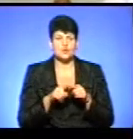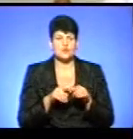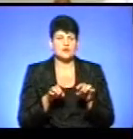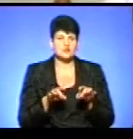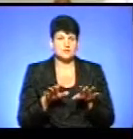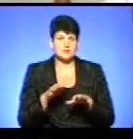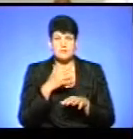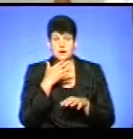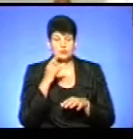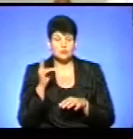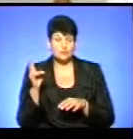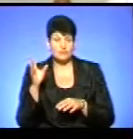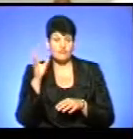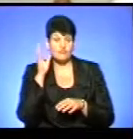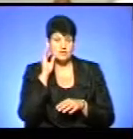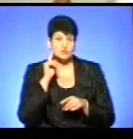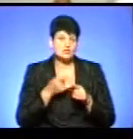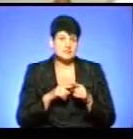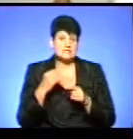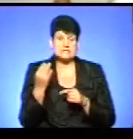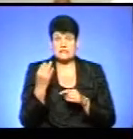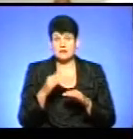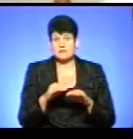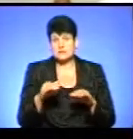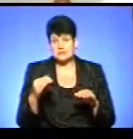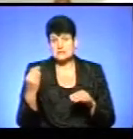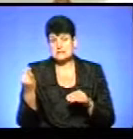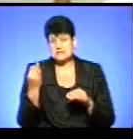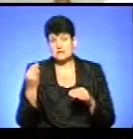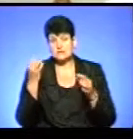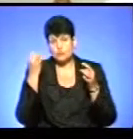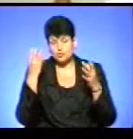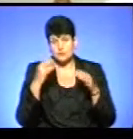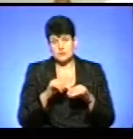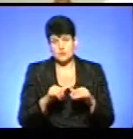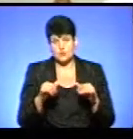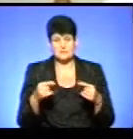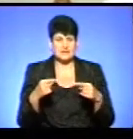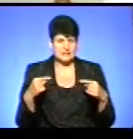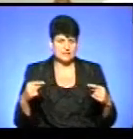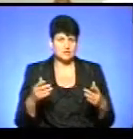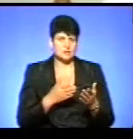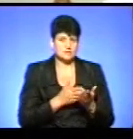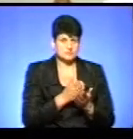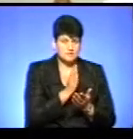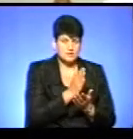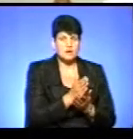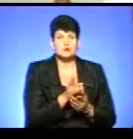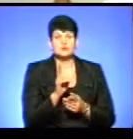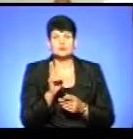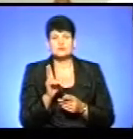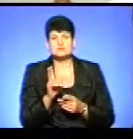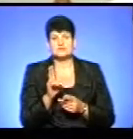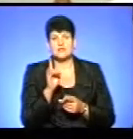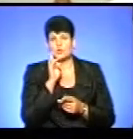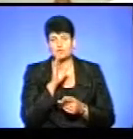вважає, що це цікаво для дітей, цікаво для людей, це культурний розвиток. І інша точка зору, що десь там не зовсім